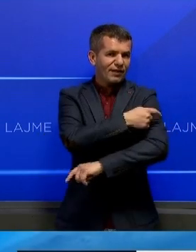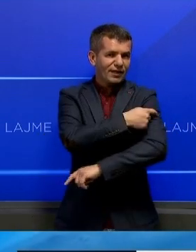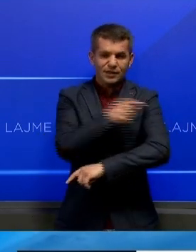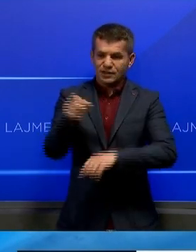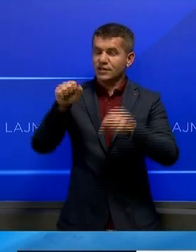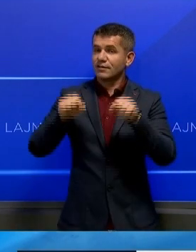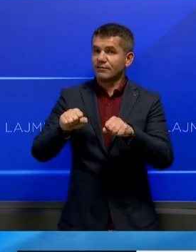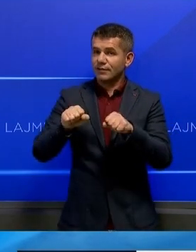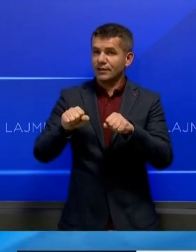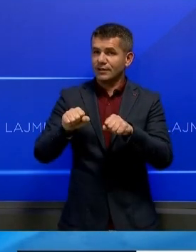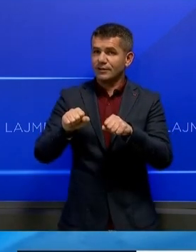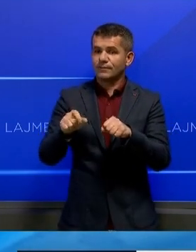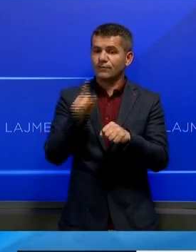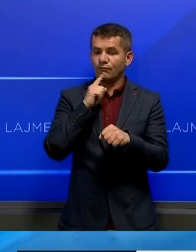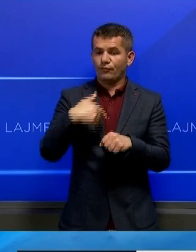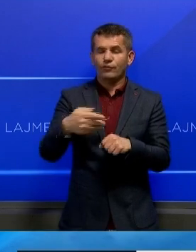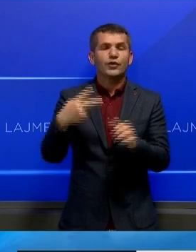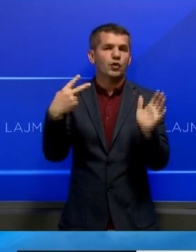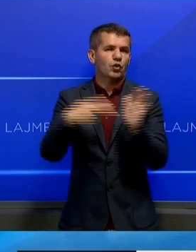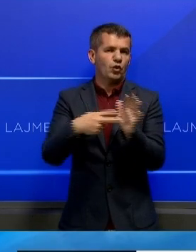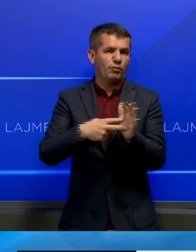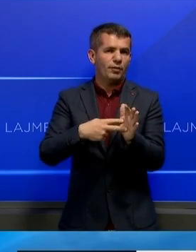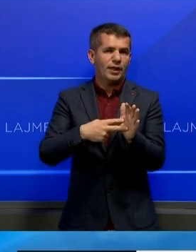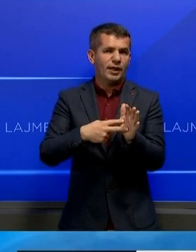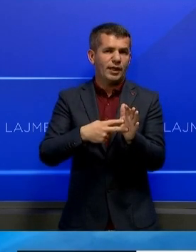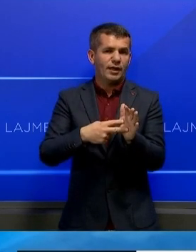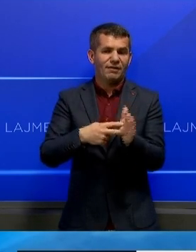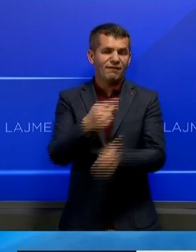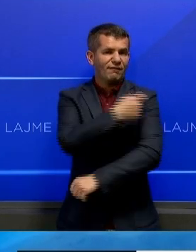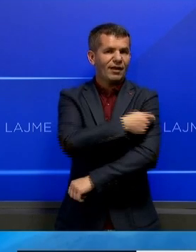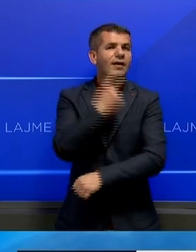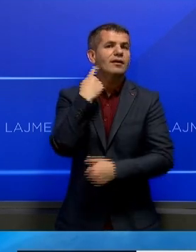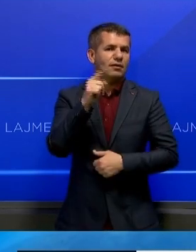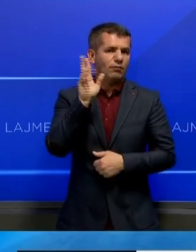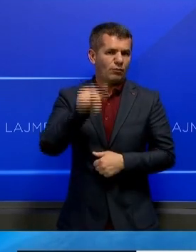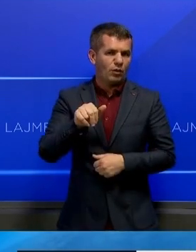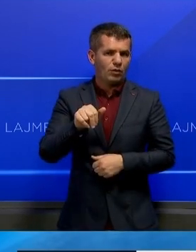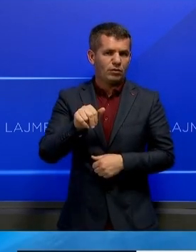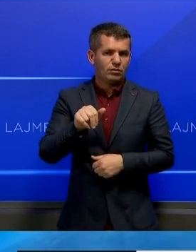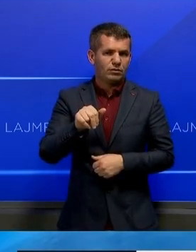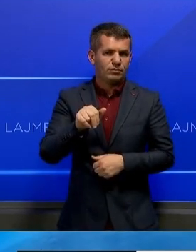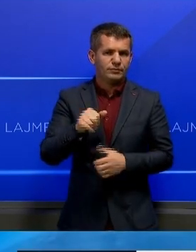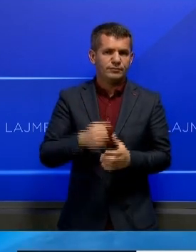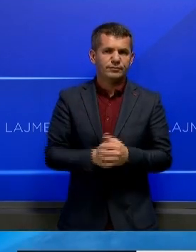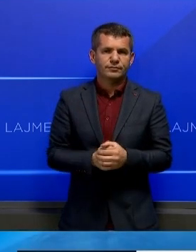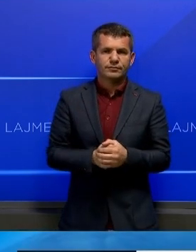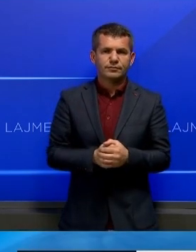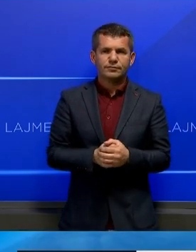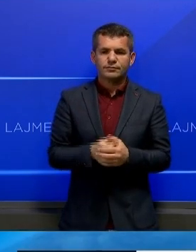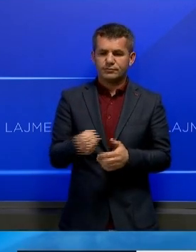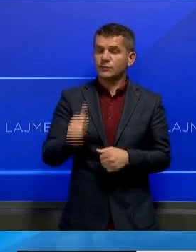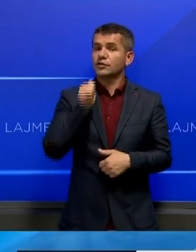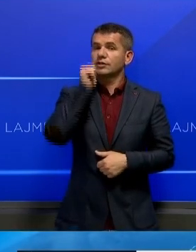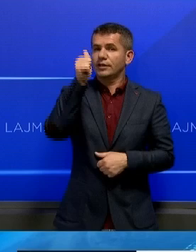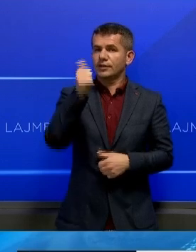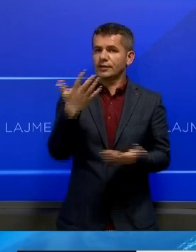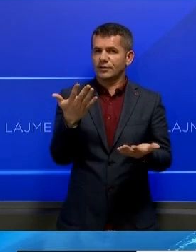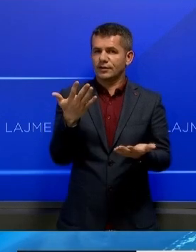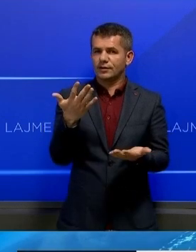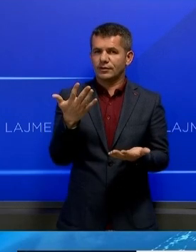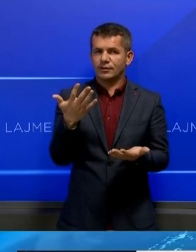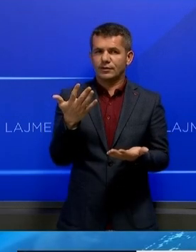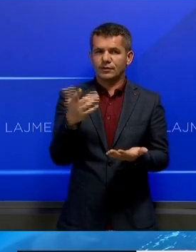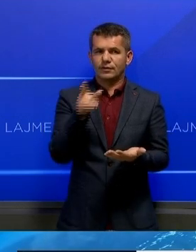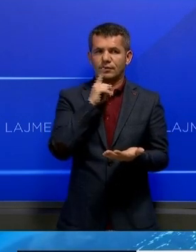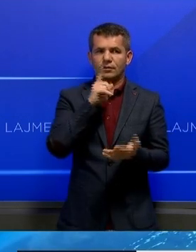Në jemi në gjende që të vaksinim dhe në 2.000 qytetarëve gjatë ditës, pa marë